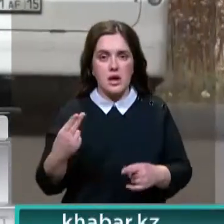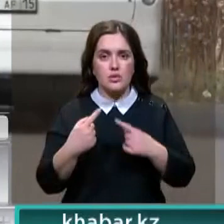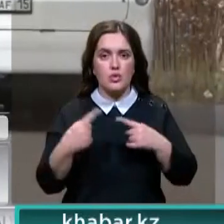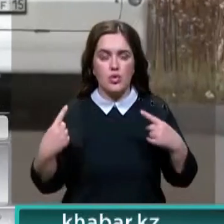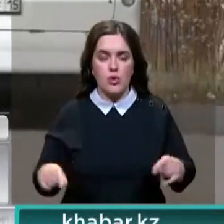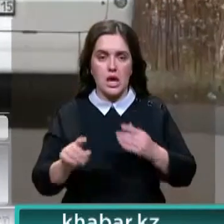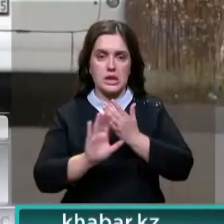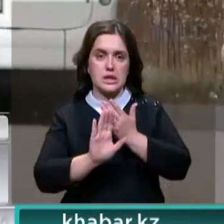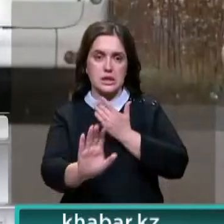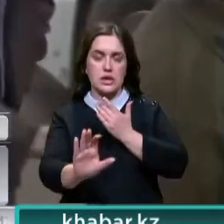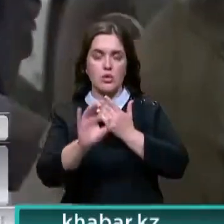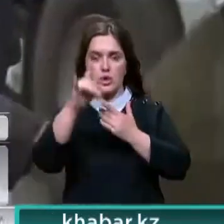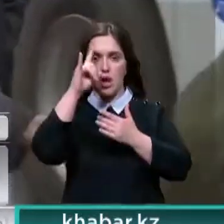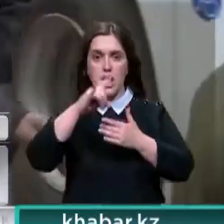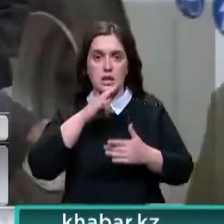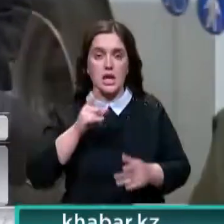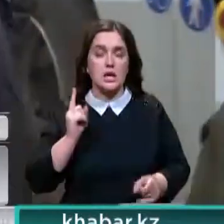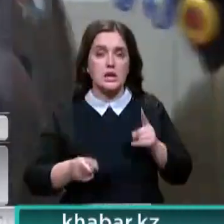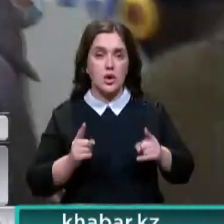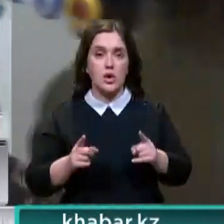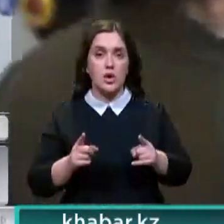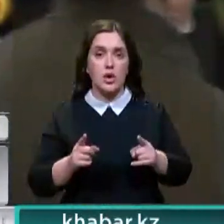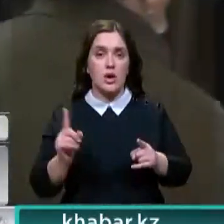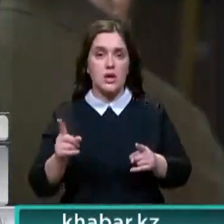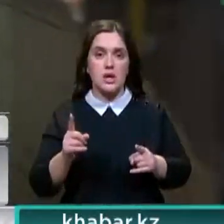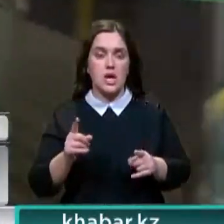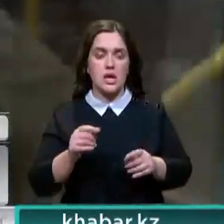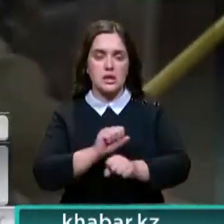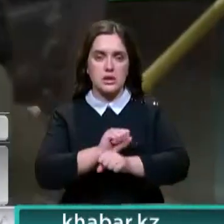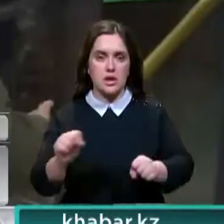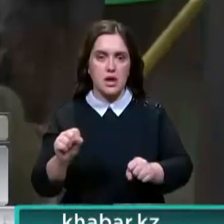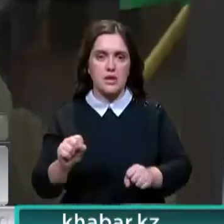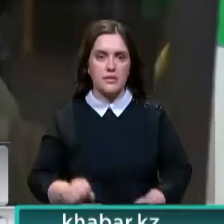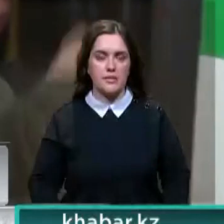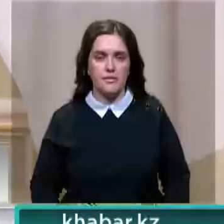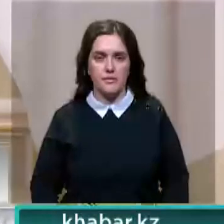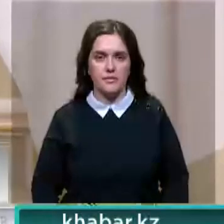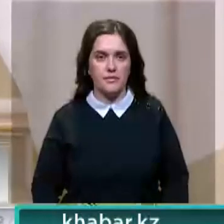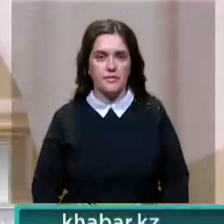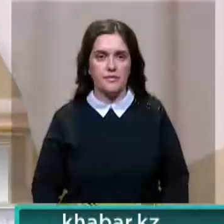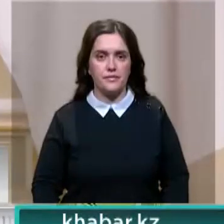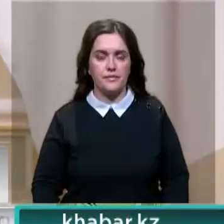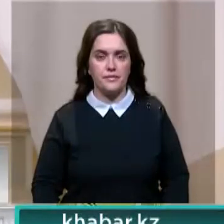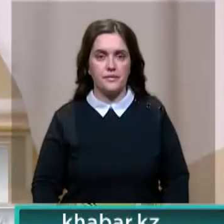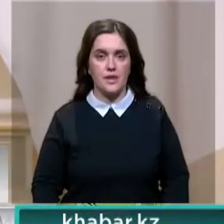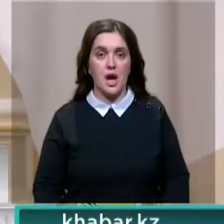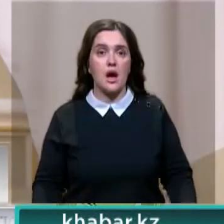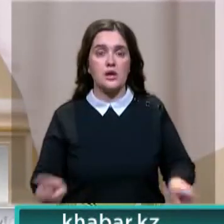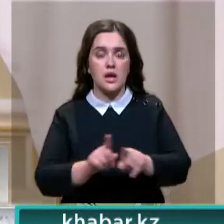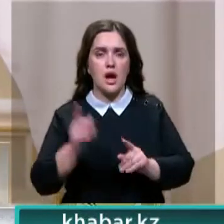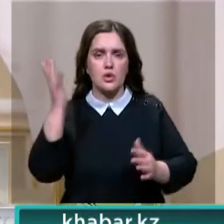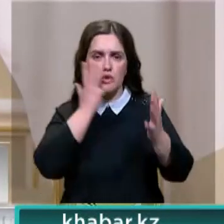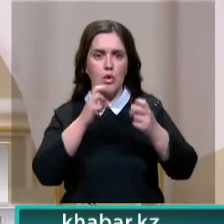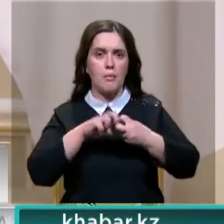дистанцируются от казахстанской действительности, что в корне недопустимо, заявил Тукаев. Считаю, что о таких серьезных